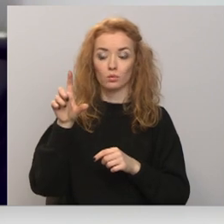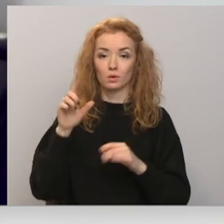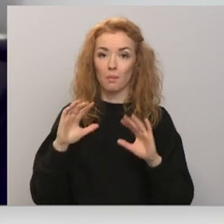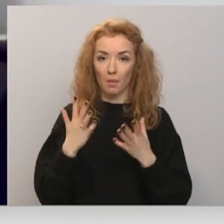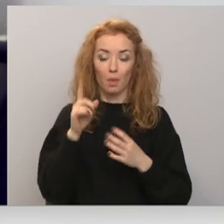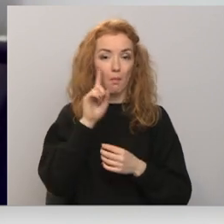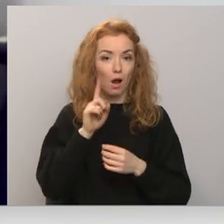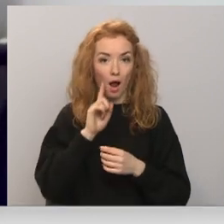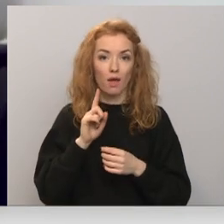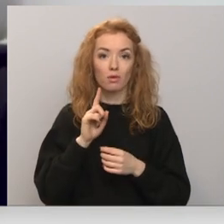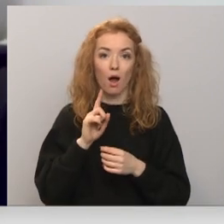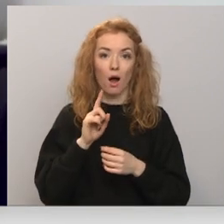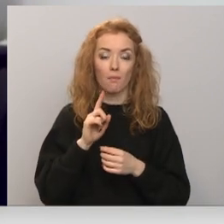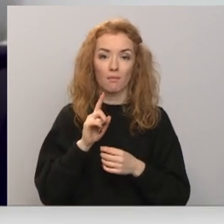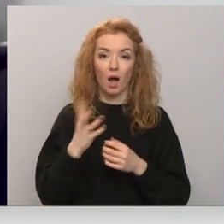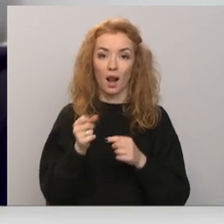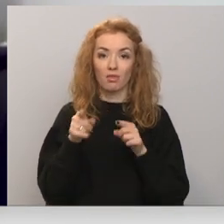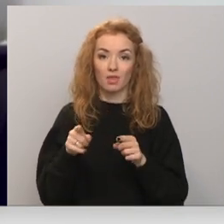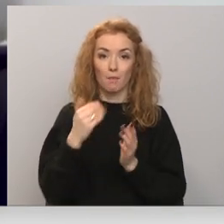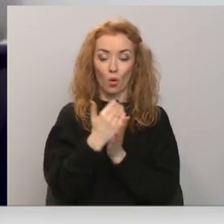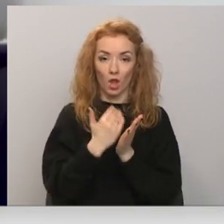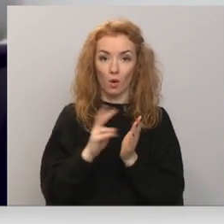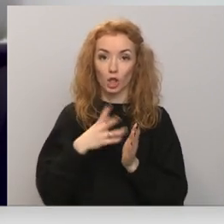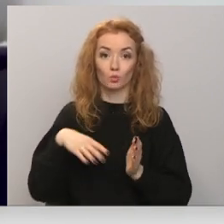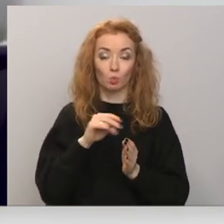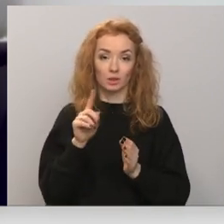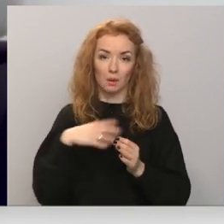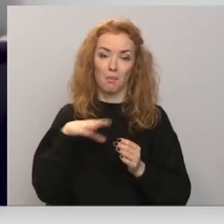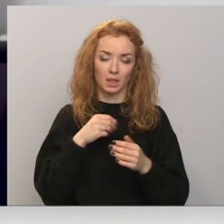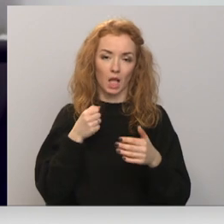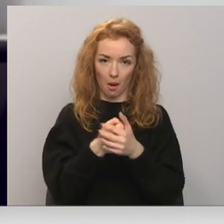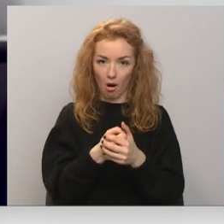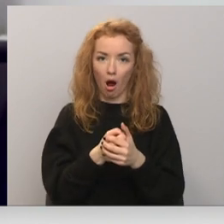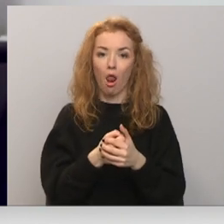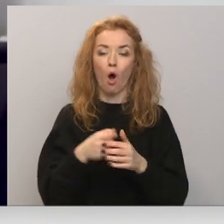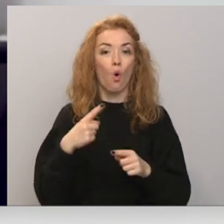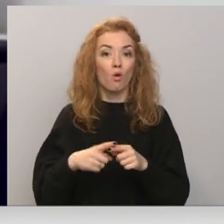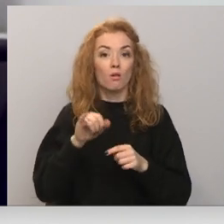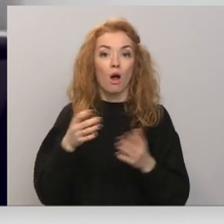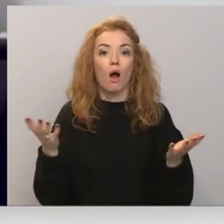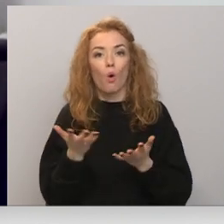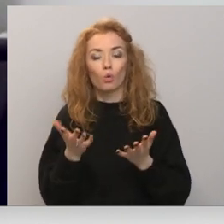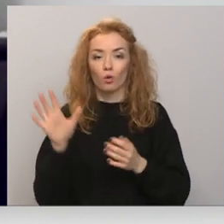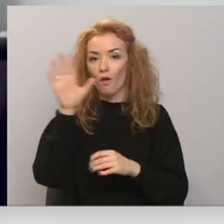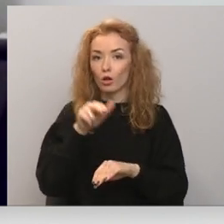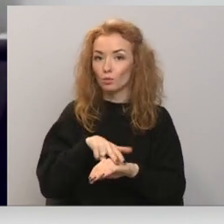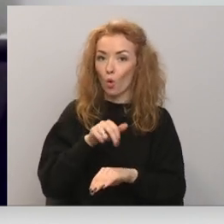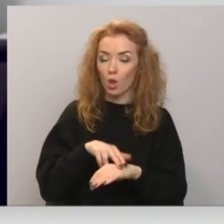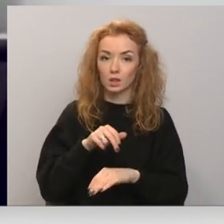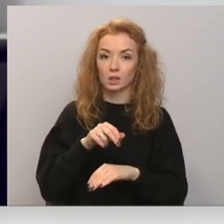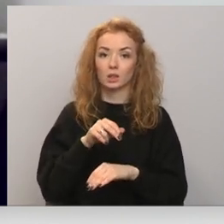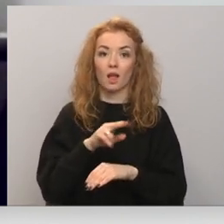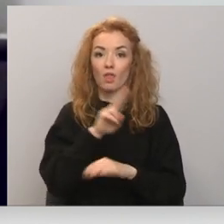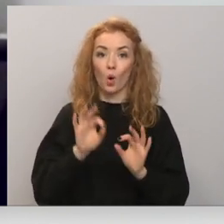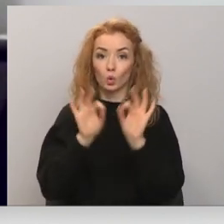Bet pagaidām ar tām tiesību normāli, kas mums kopumā ir, mēs tiekam galā. Un ja kaut kur vēlas policija varbūt neuzsaka